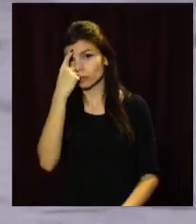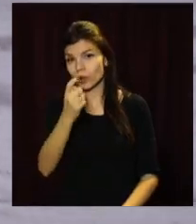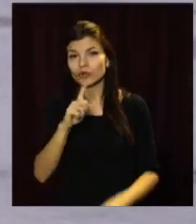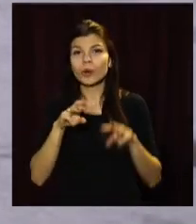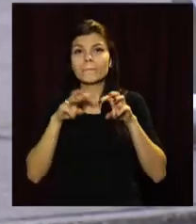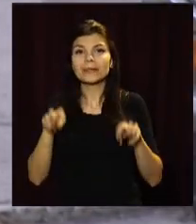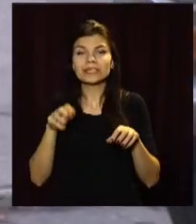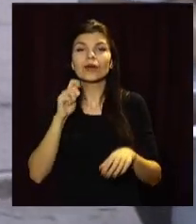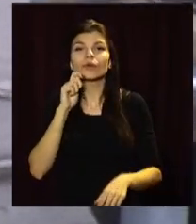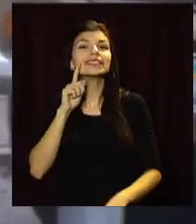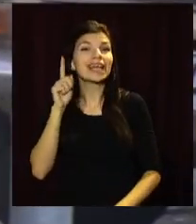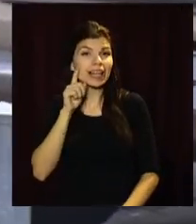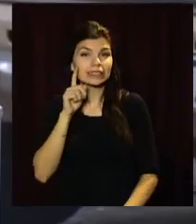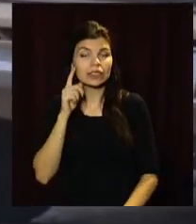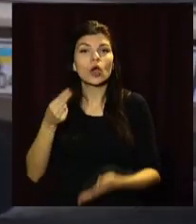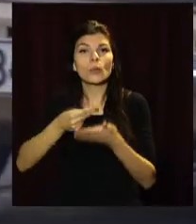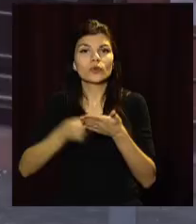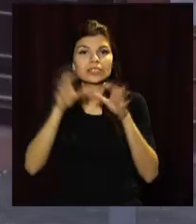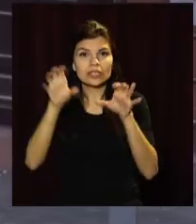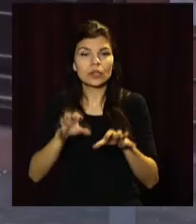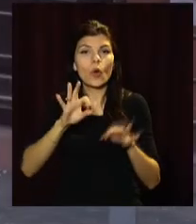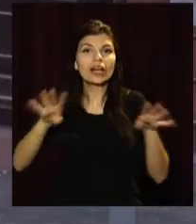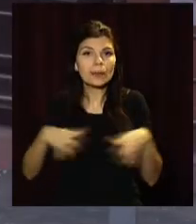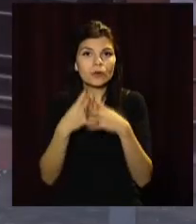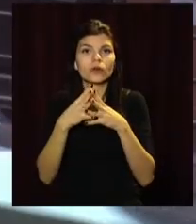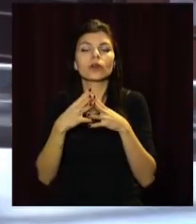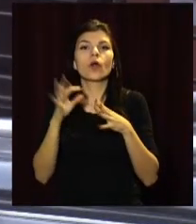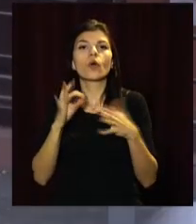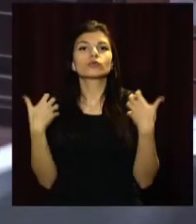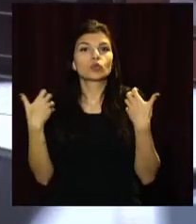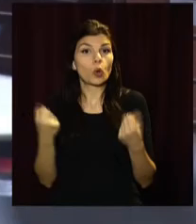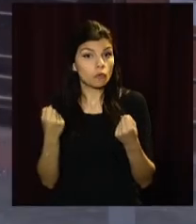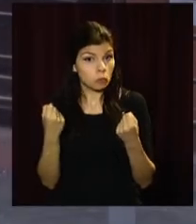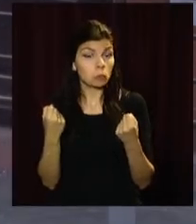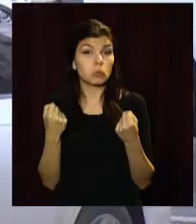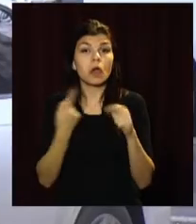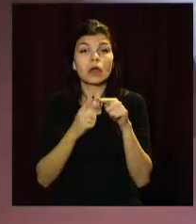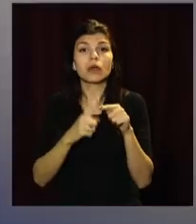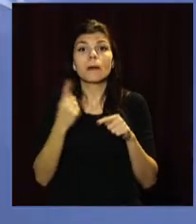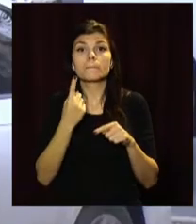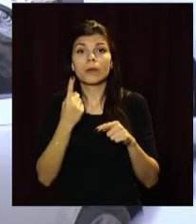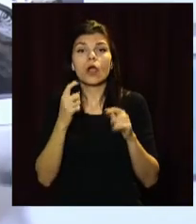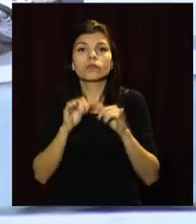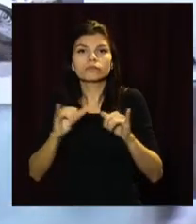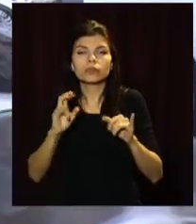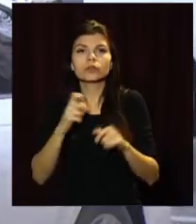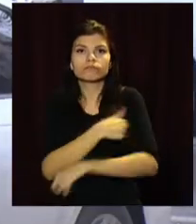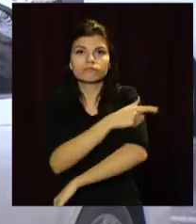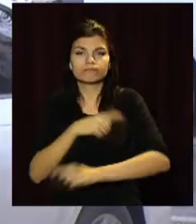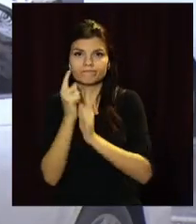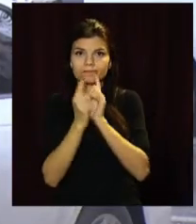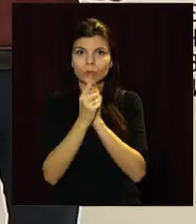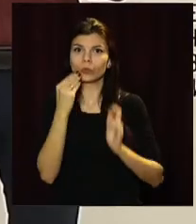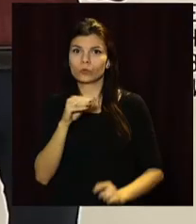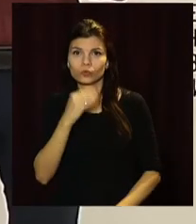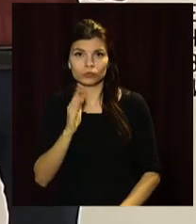України Володимир Зеленський підписав закон про реабілітацію сфери охорони здоров'я. А це перші кроки до розвитку якісної медицини в Україні.